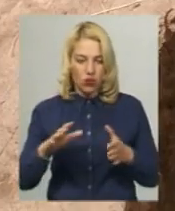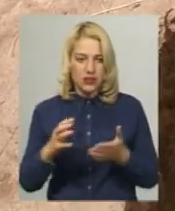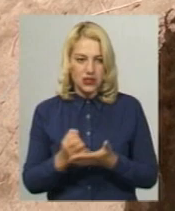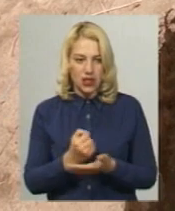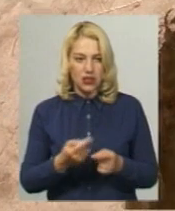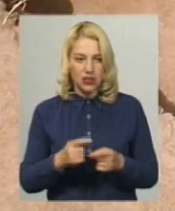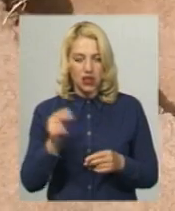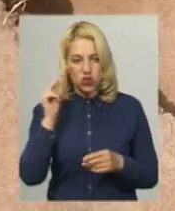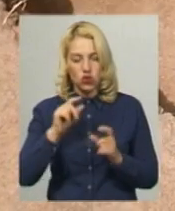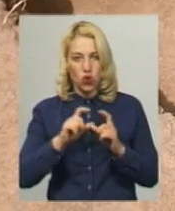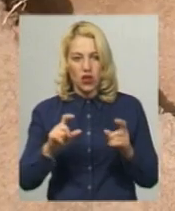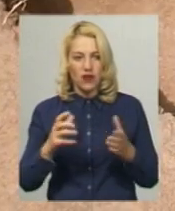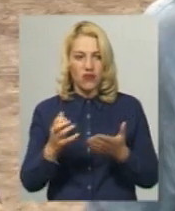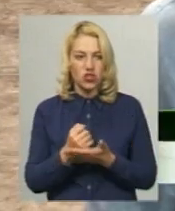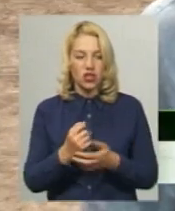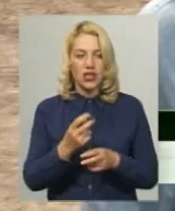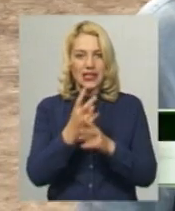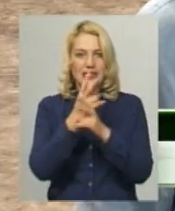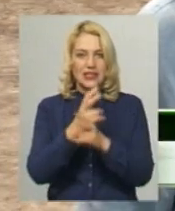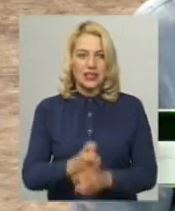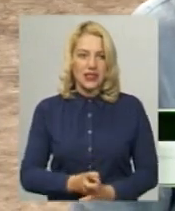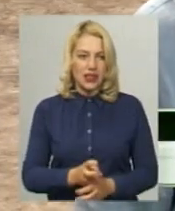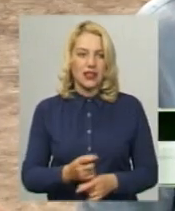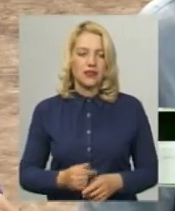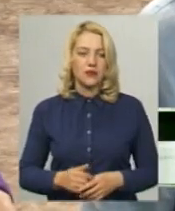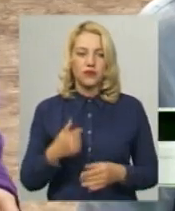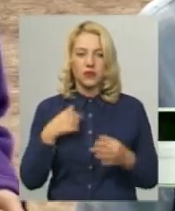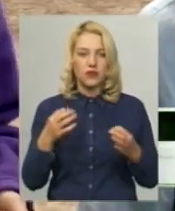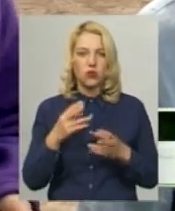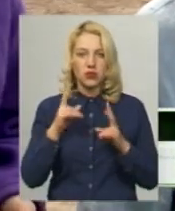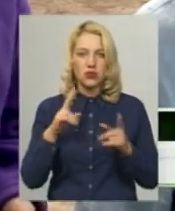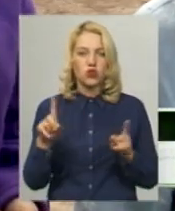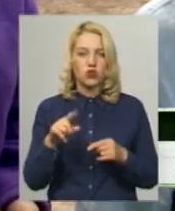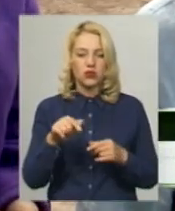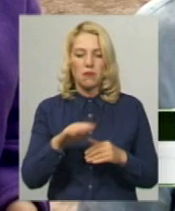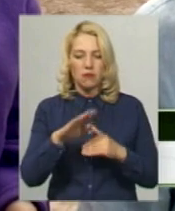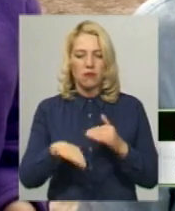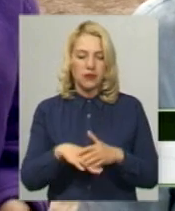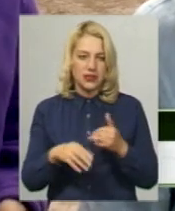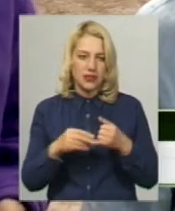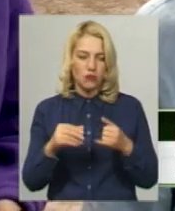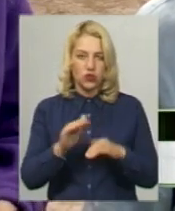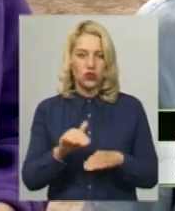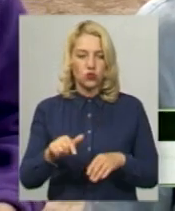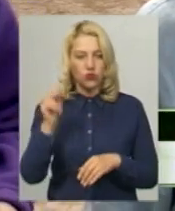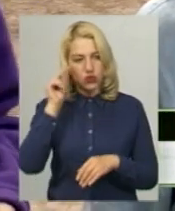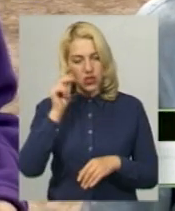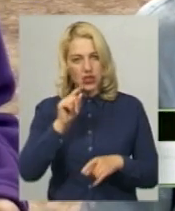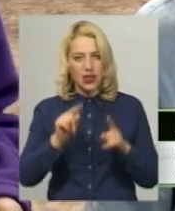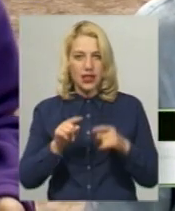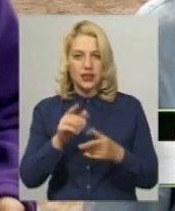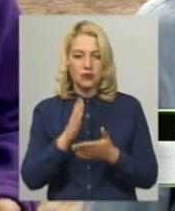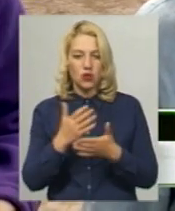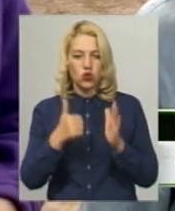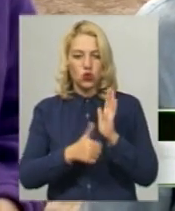Школярів виявили в ґрунті людський скелет. Ми ніколи не знаємо, що там під землею. Діти тут вчаться, деякі з них вже мають